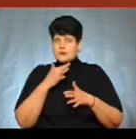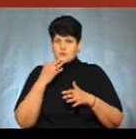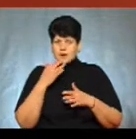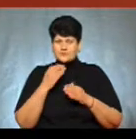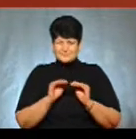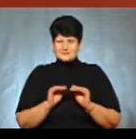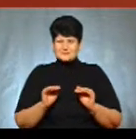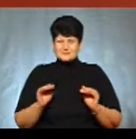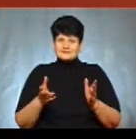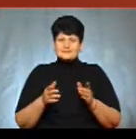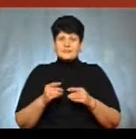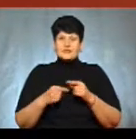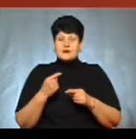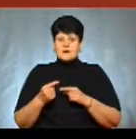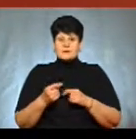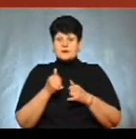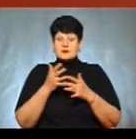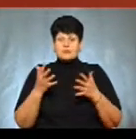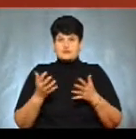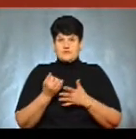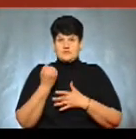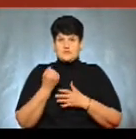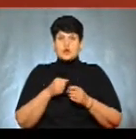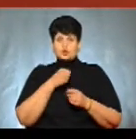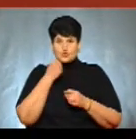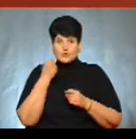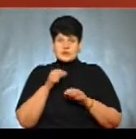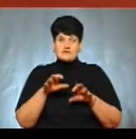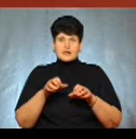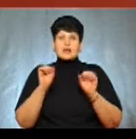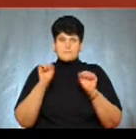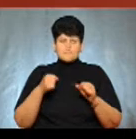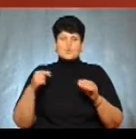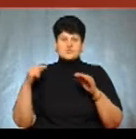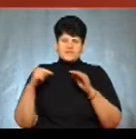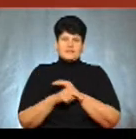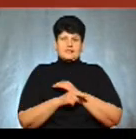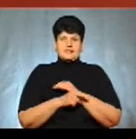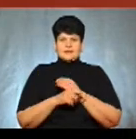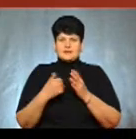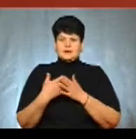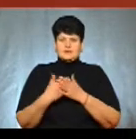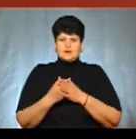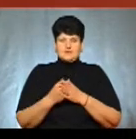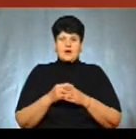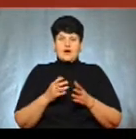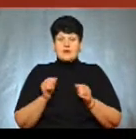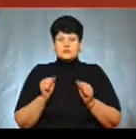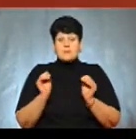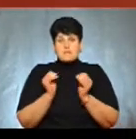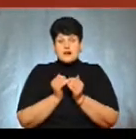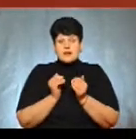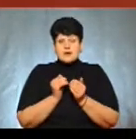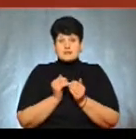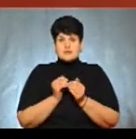Малята не можуть врятуватися під час вогню. Якщо доросла тварина ще може втекти, чи птах, чи зайченя, чи будь-хто, то